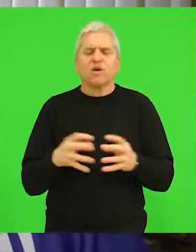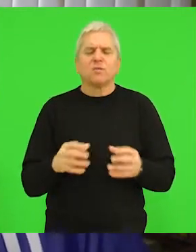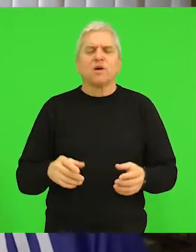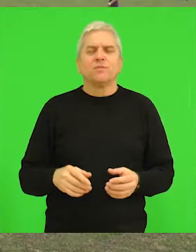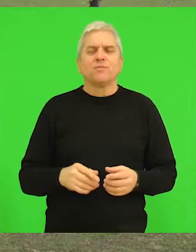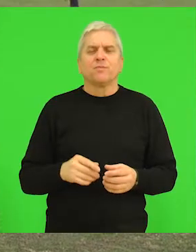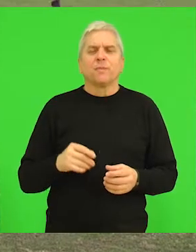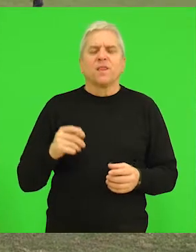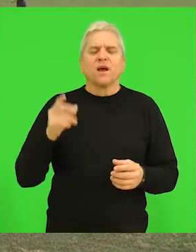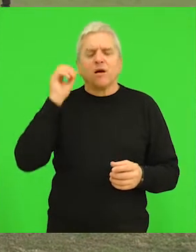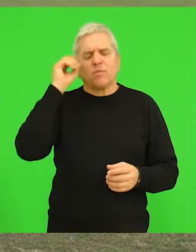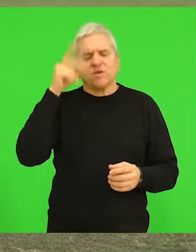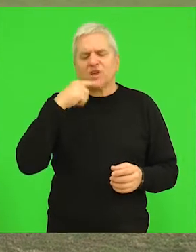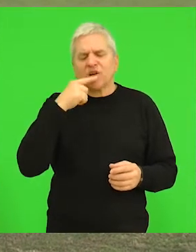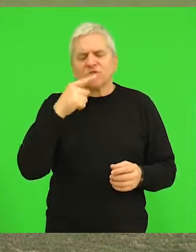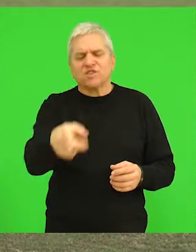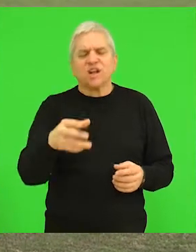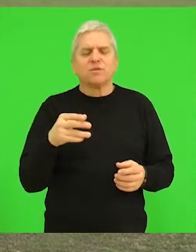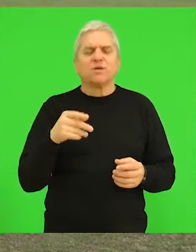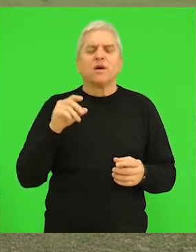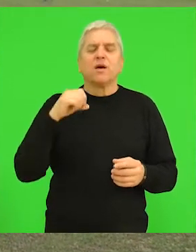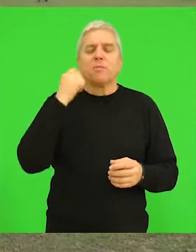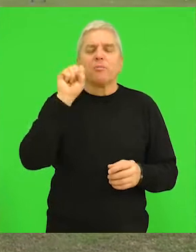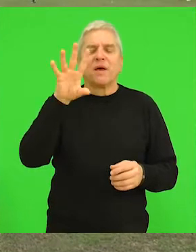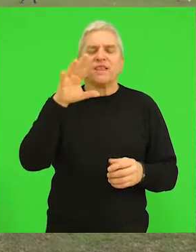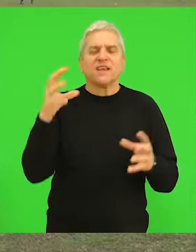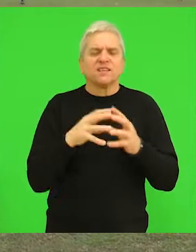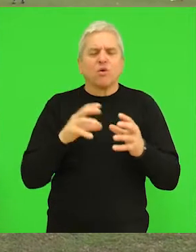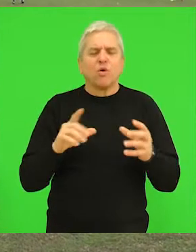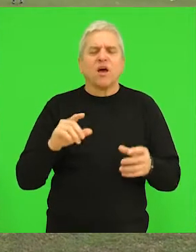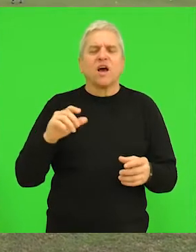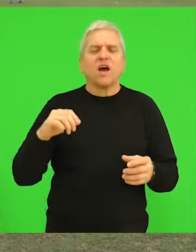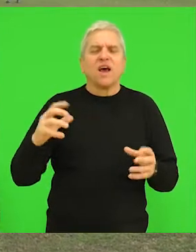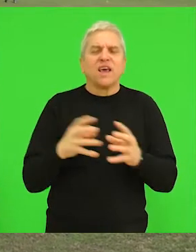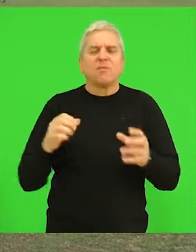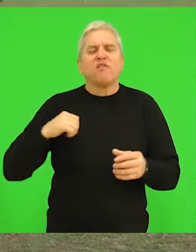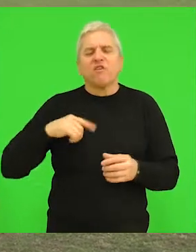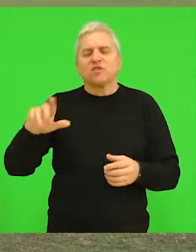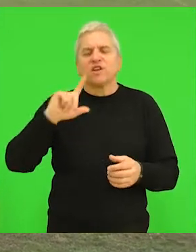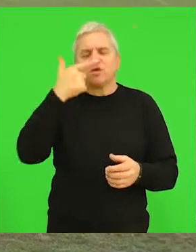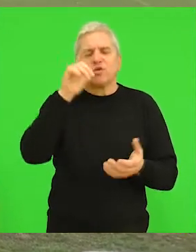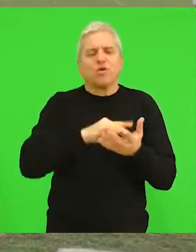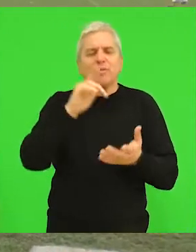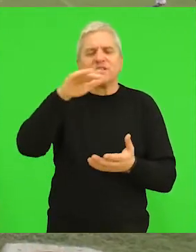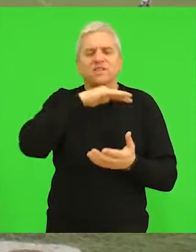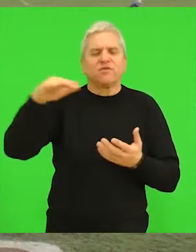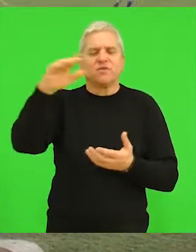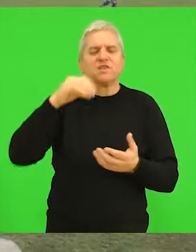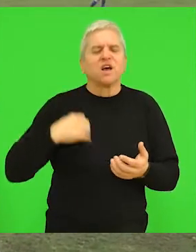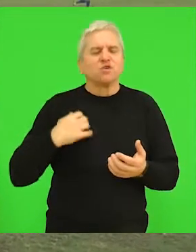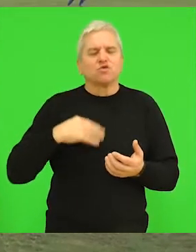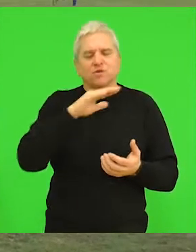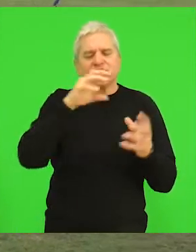kluba Podsjetimo i na to da je nakon odigranih 15 kola ekipa Vojvodine na drugom mestu na tabeli područne